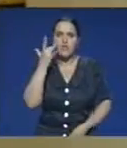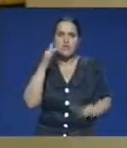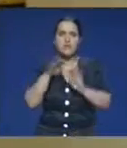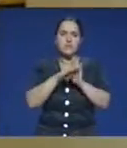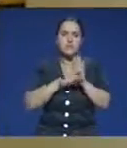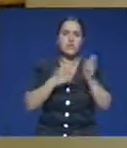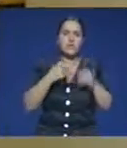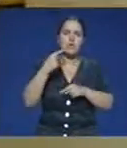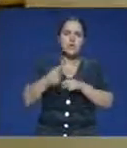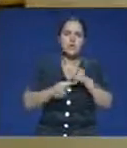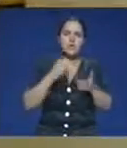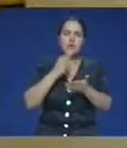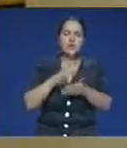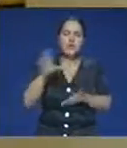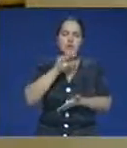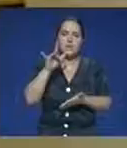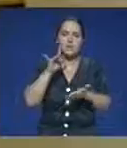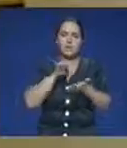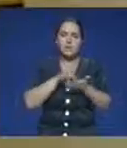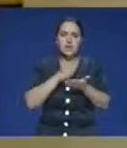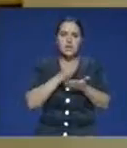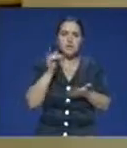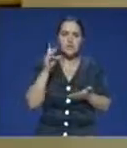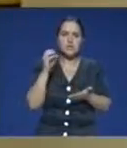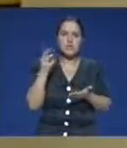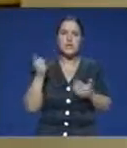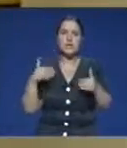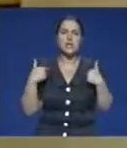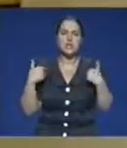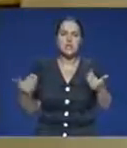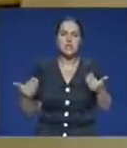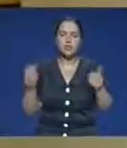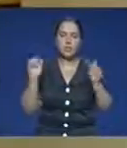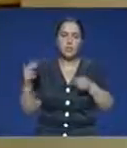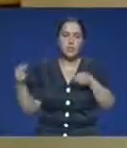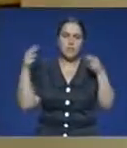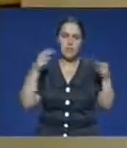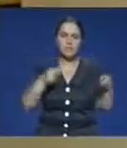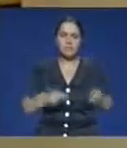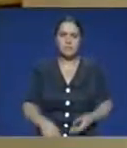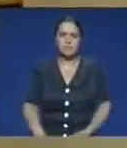всемирного культурного наследия едет в те города, которые ЮНЕСКО как бы рекомендует вот этим самым включением. Алексею Дубровскому!